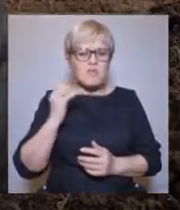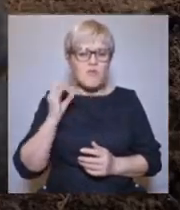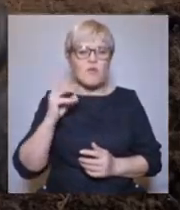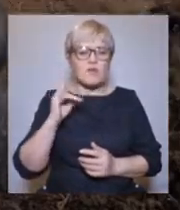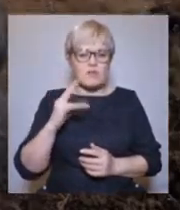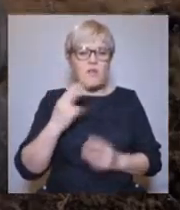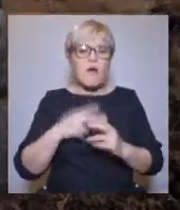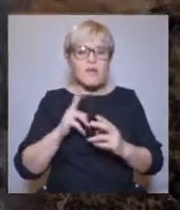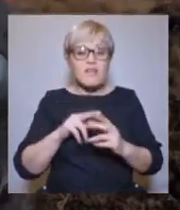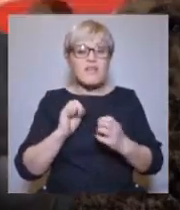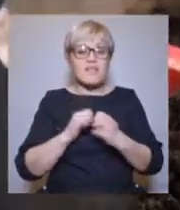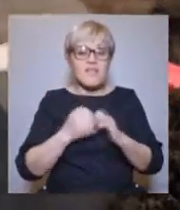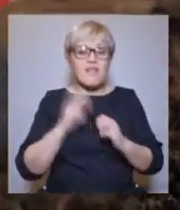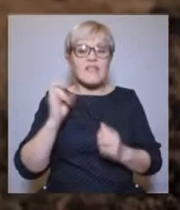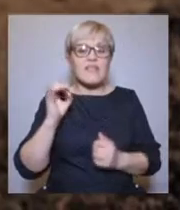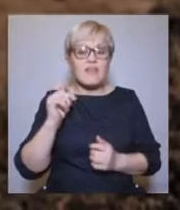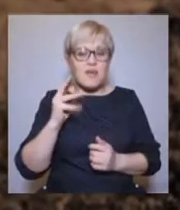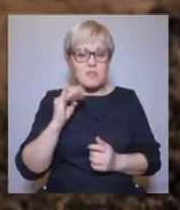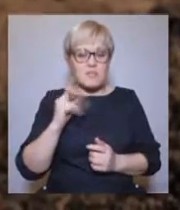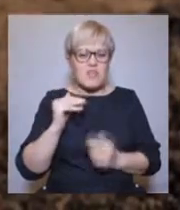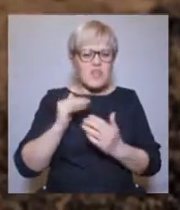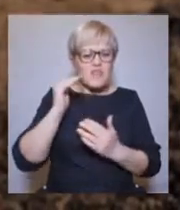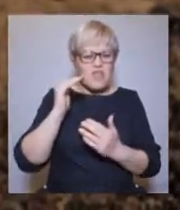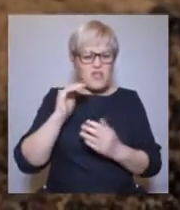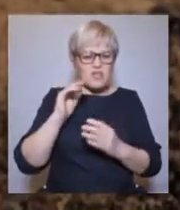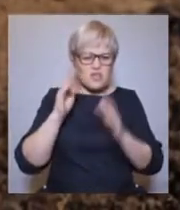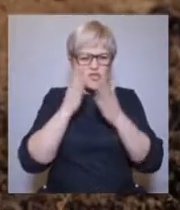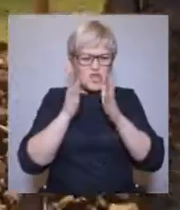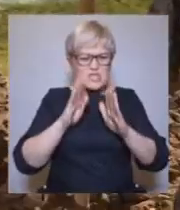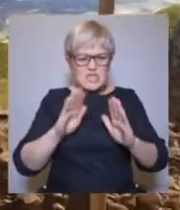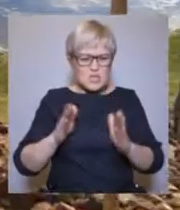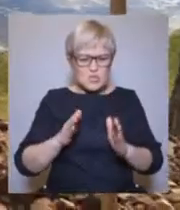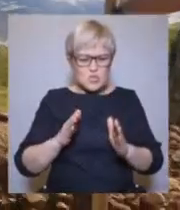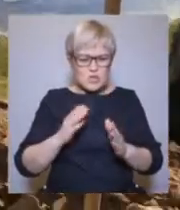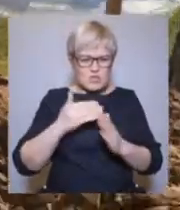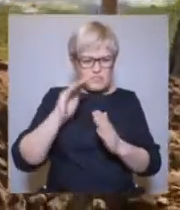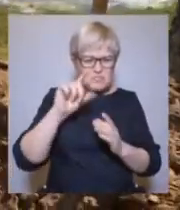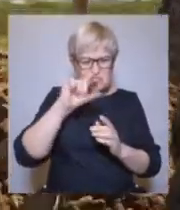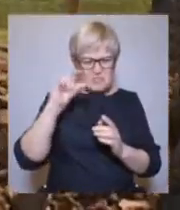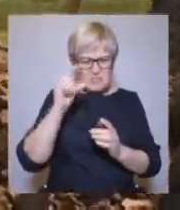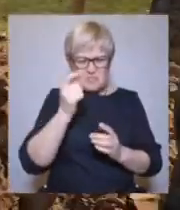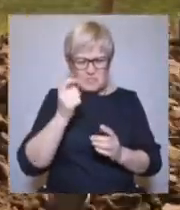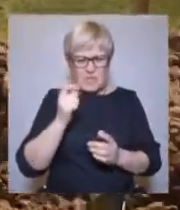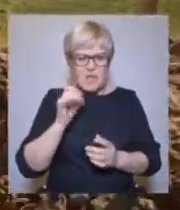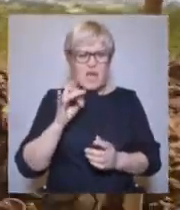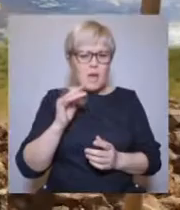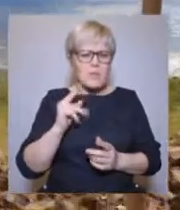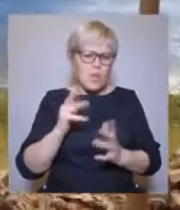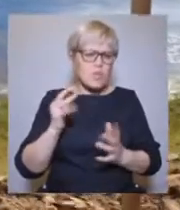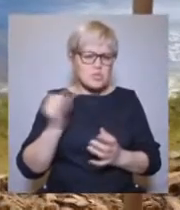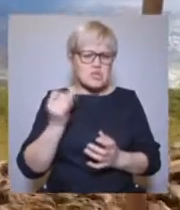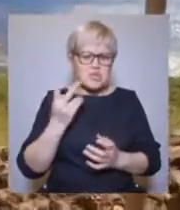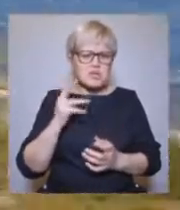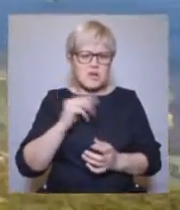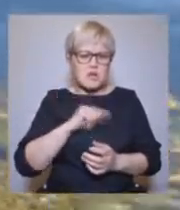Мой любимый неолит! Это вчерашний! Тут как раз была керамика! Да, да! Ух